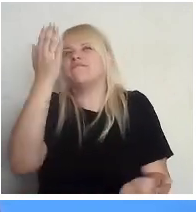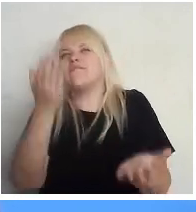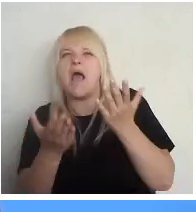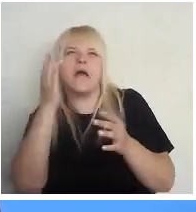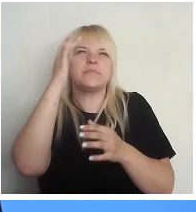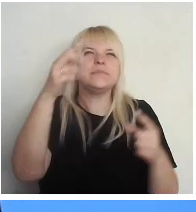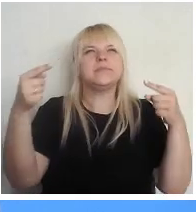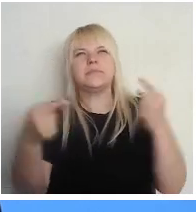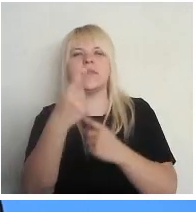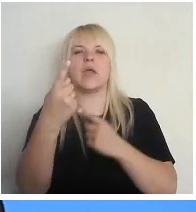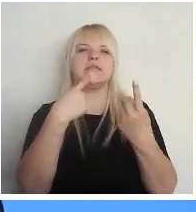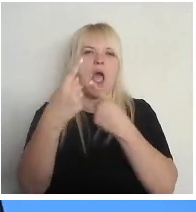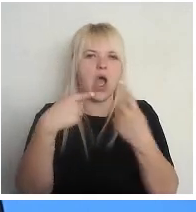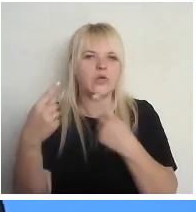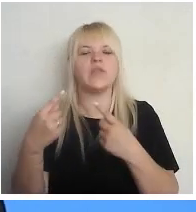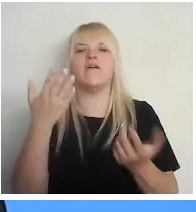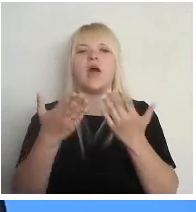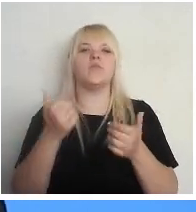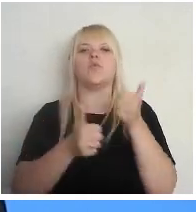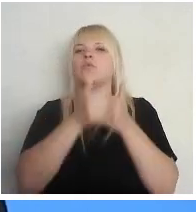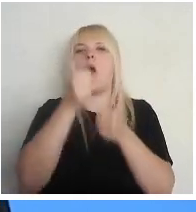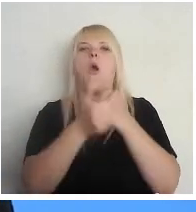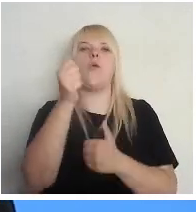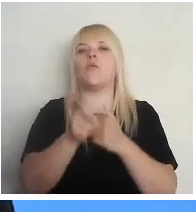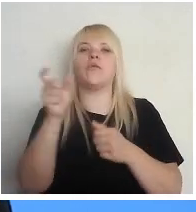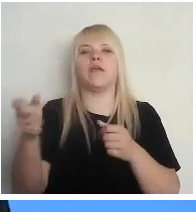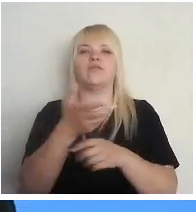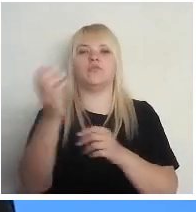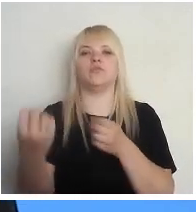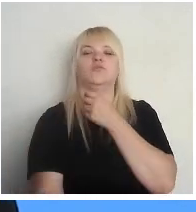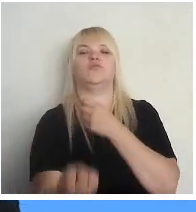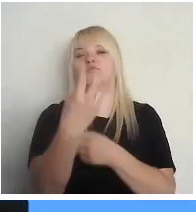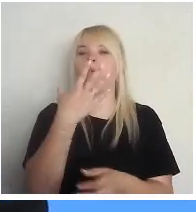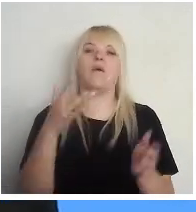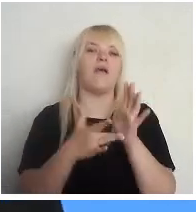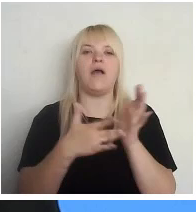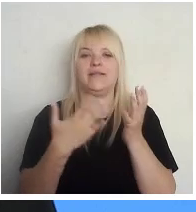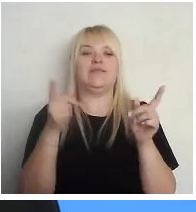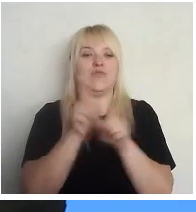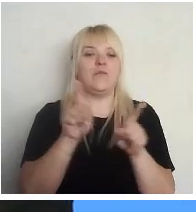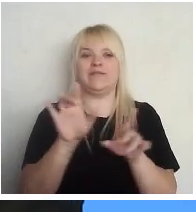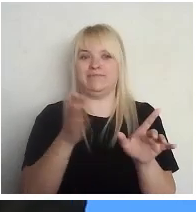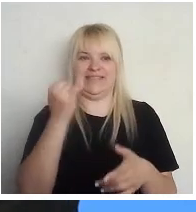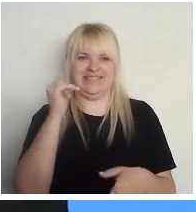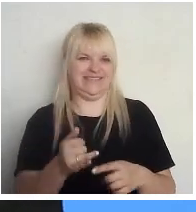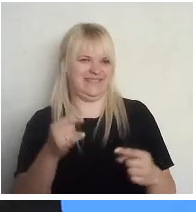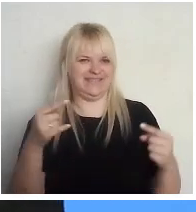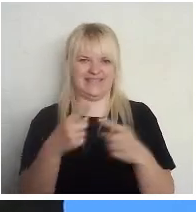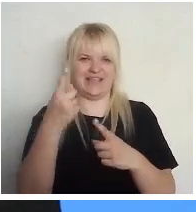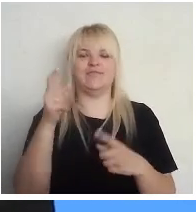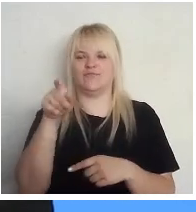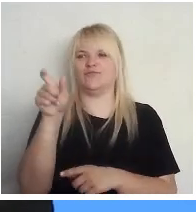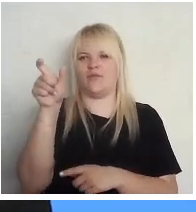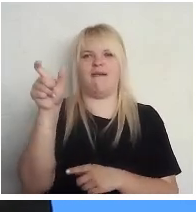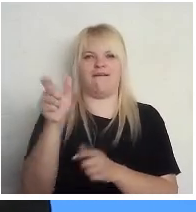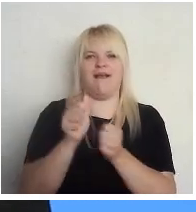kandidāta konkurenti jums nosūt kaut ko tādu pašu, bet nelabu, atiecībā šo kandidātu līdz ar to.